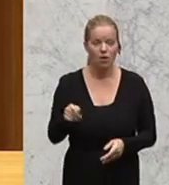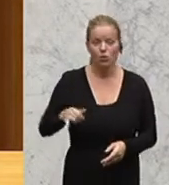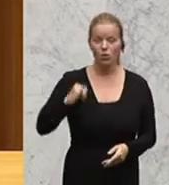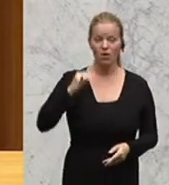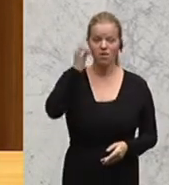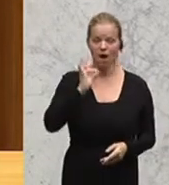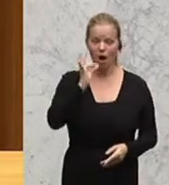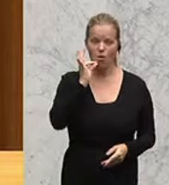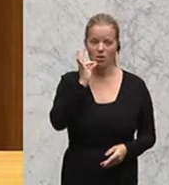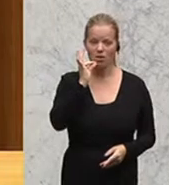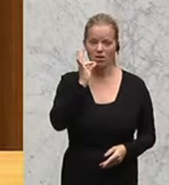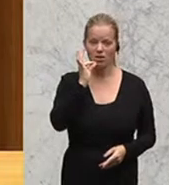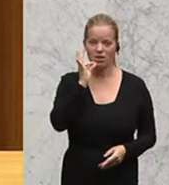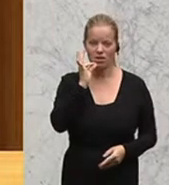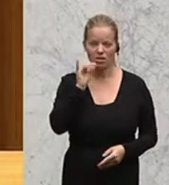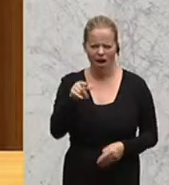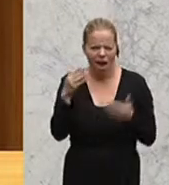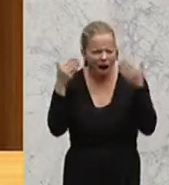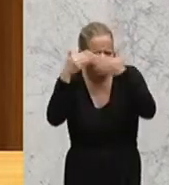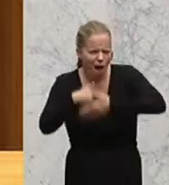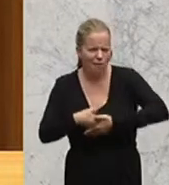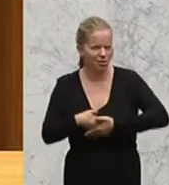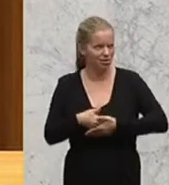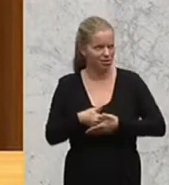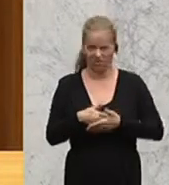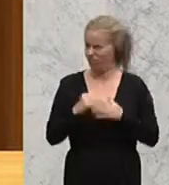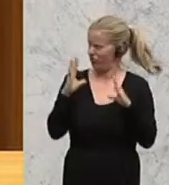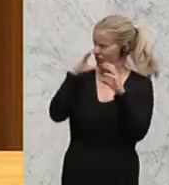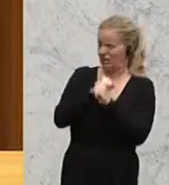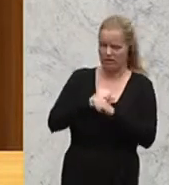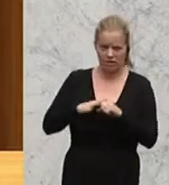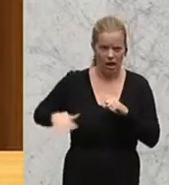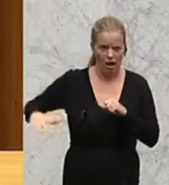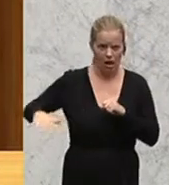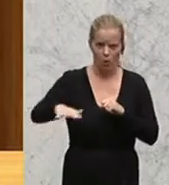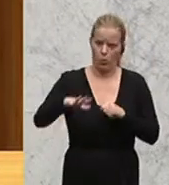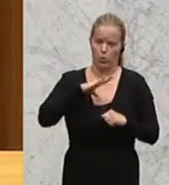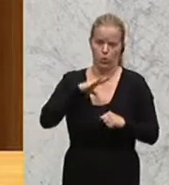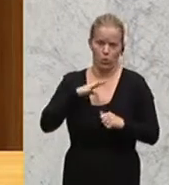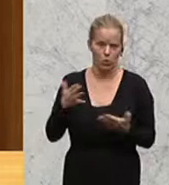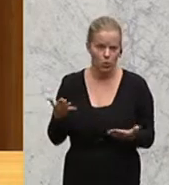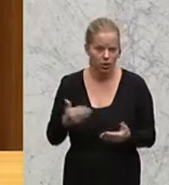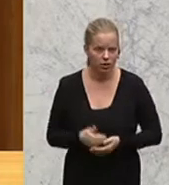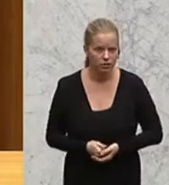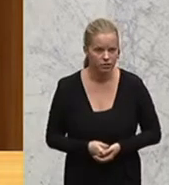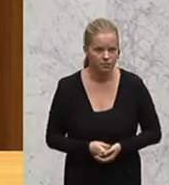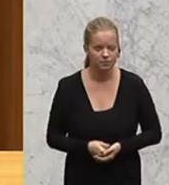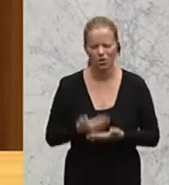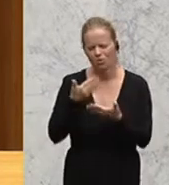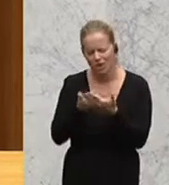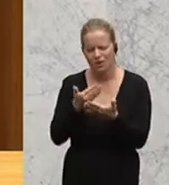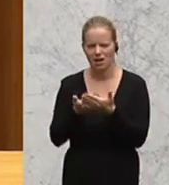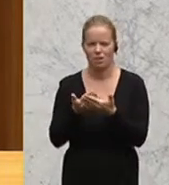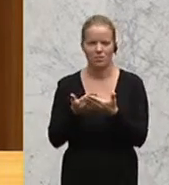junge Frauen, die abends dann dort mehr oder weniger im Finstern in diesen Flüchtlingslagern sind, sind natürlich ganz besonders bedroht. Und deshalb ist es